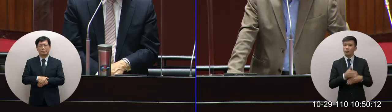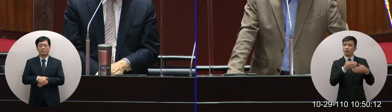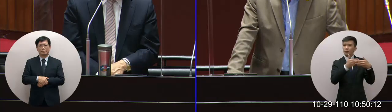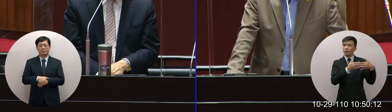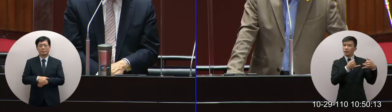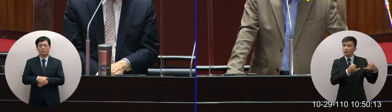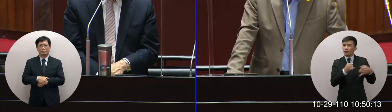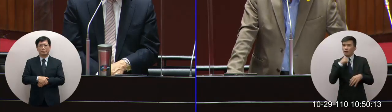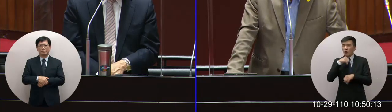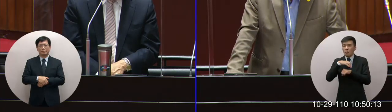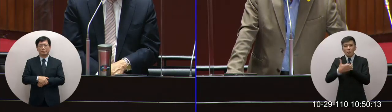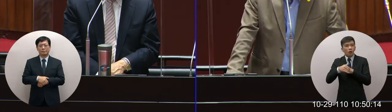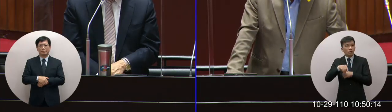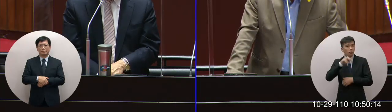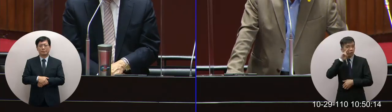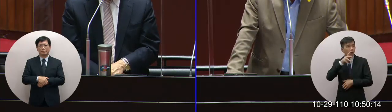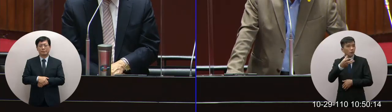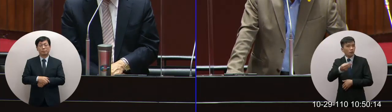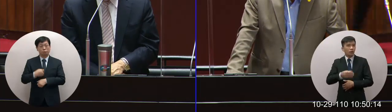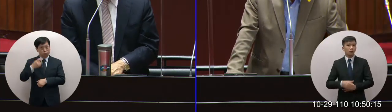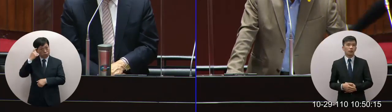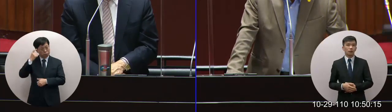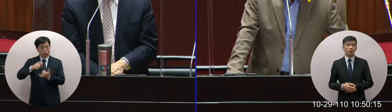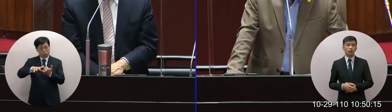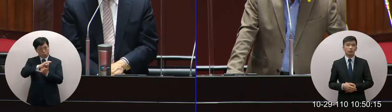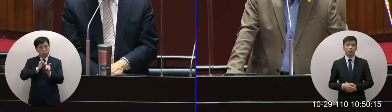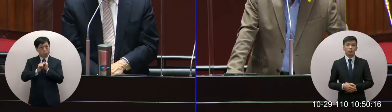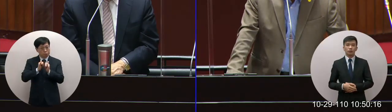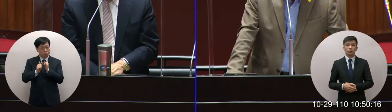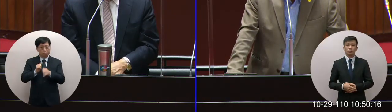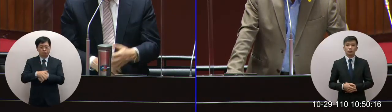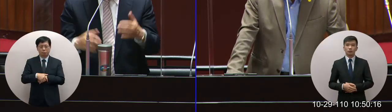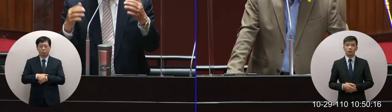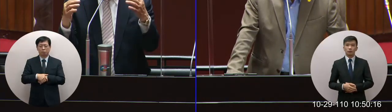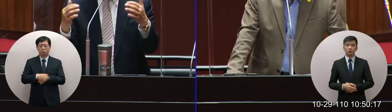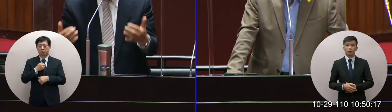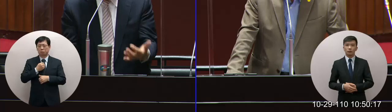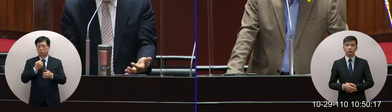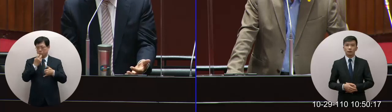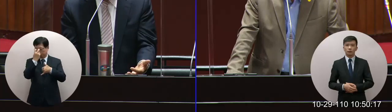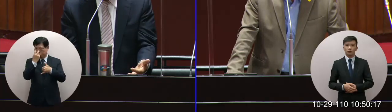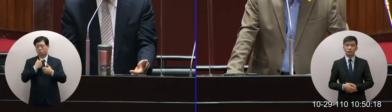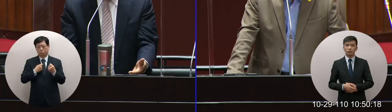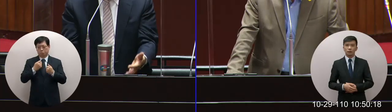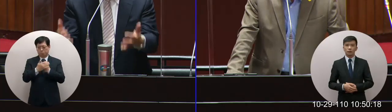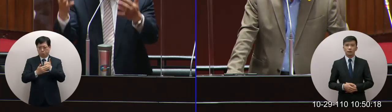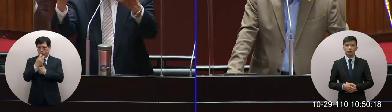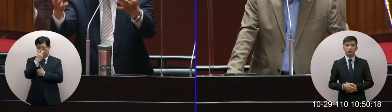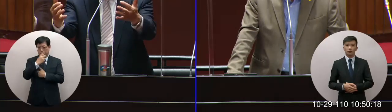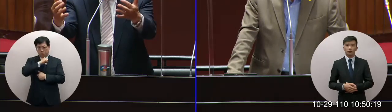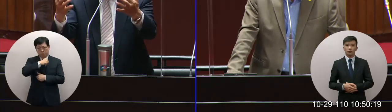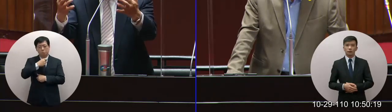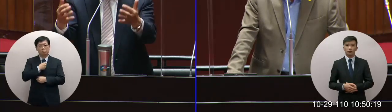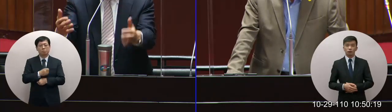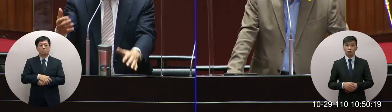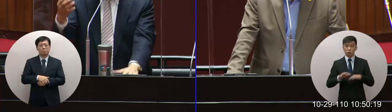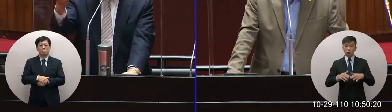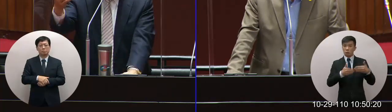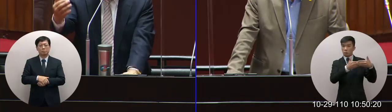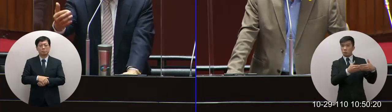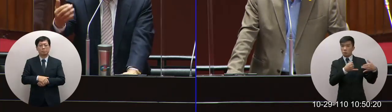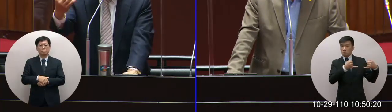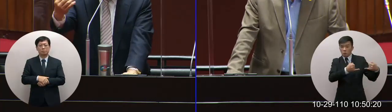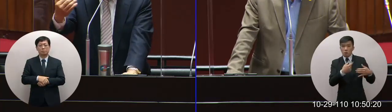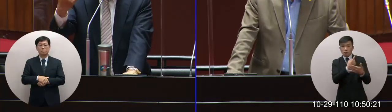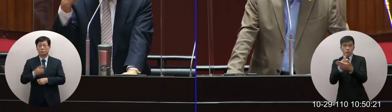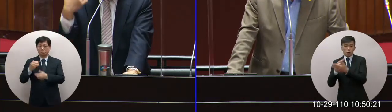抗中保台錯了嗎我想全台灣的人民都一定要保台大家都在抗中大家都在